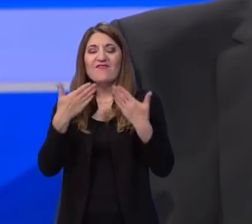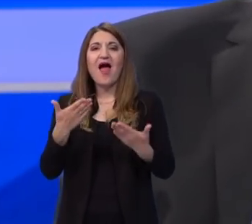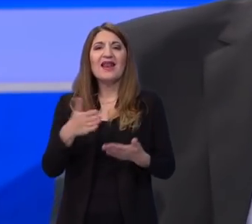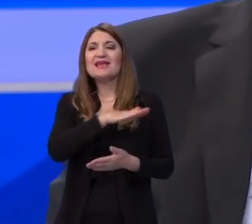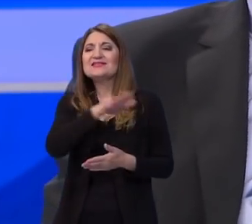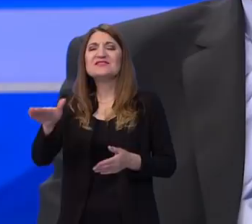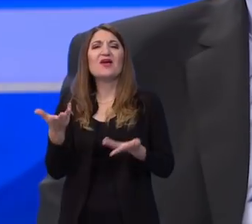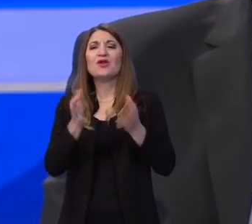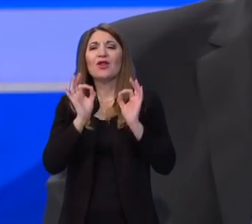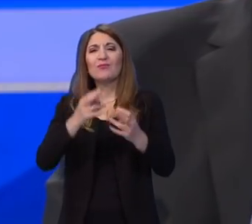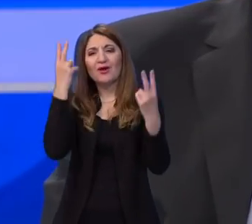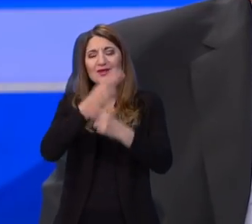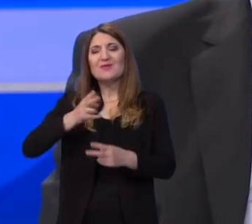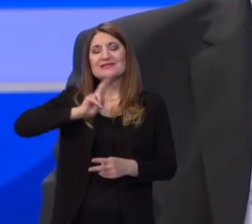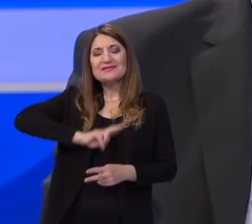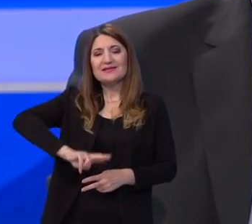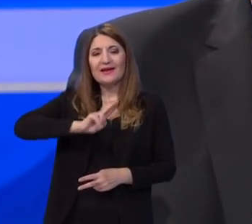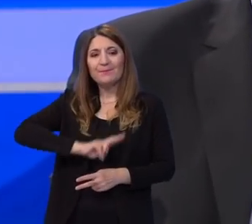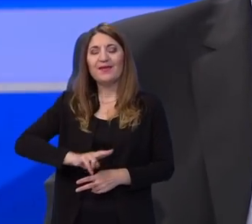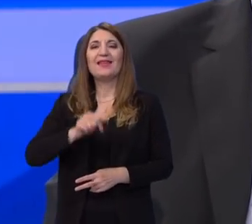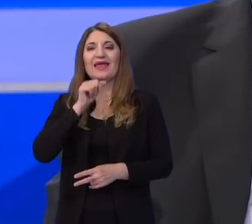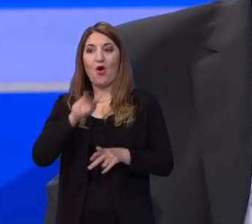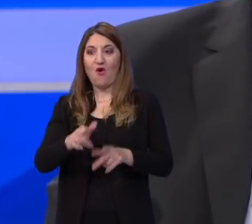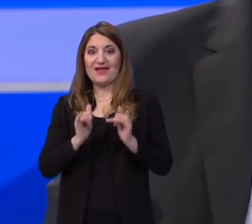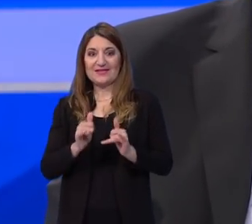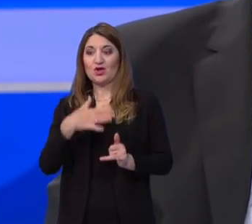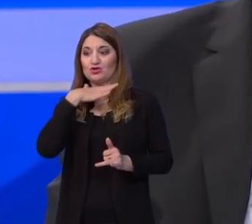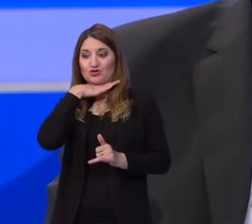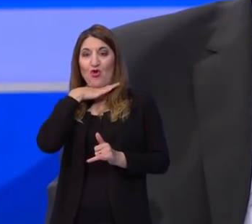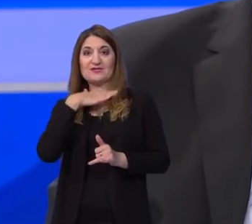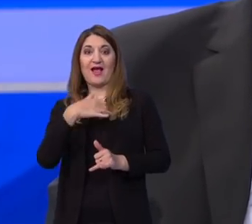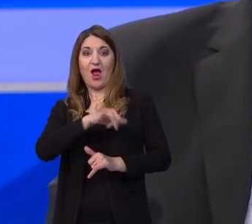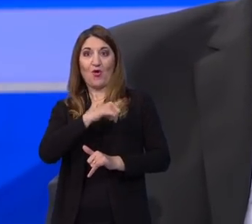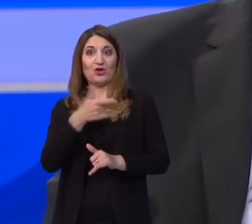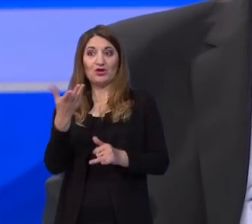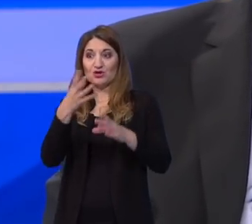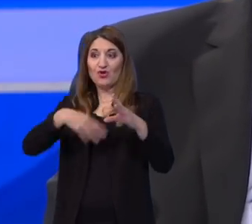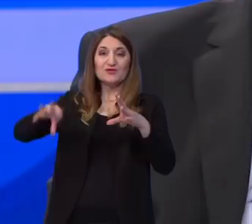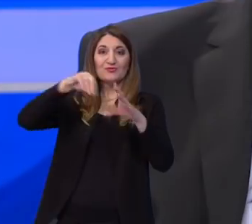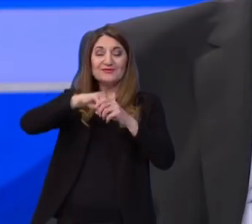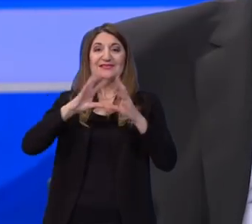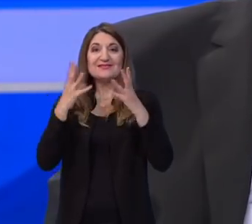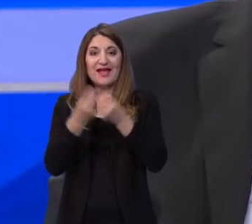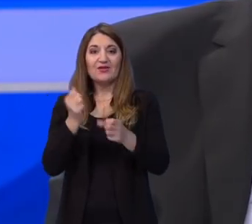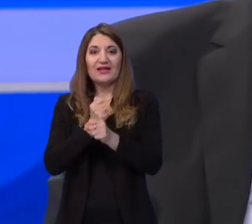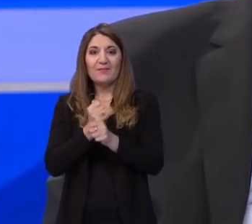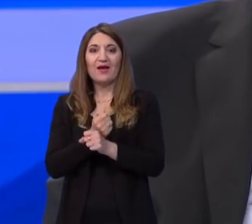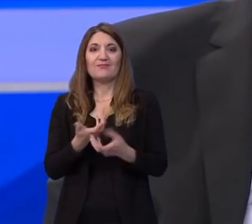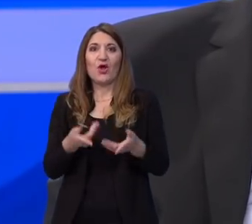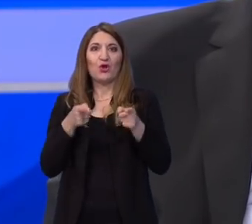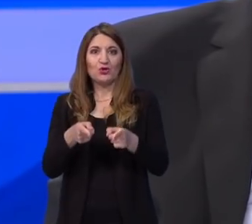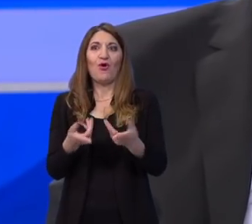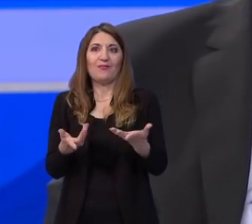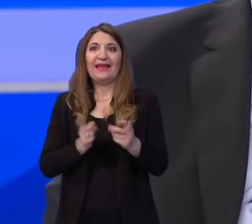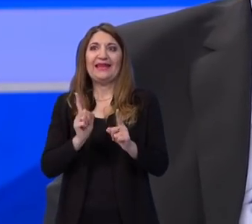svo njihovo strupljenje i za sve njihove doprinose u realizaciji ove školske godine. Mislim da je ona onliko maksimalno kvalitetan